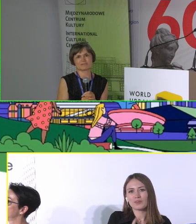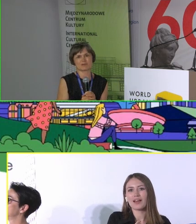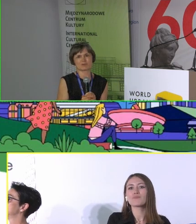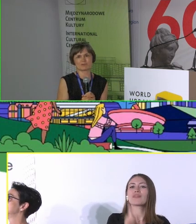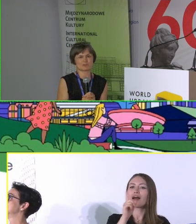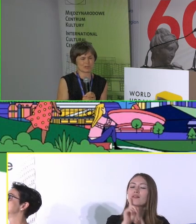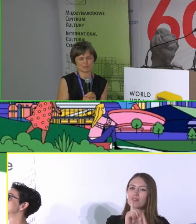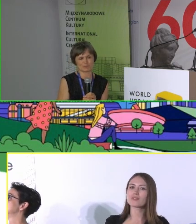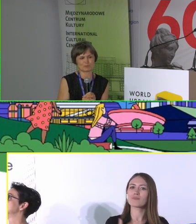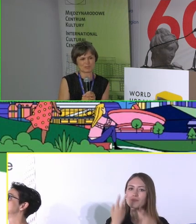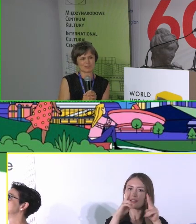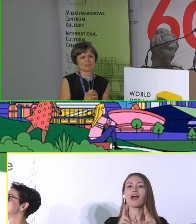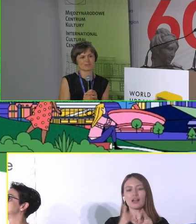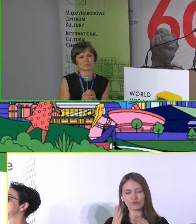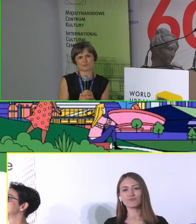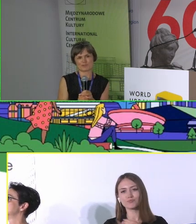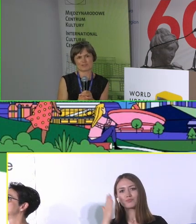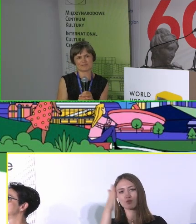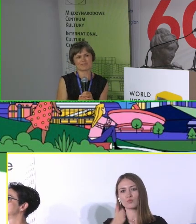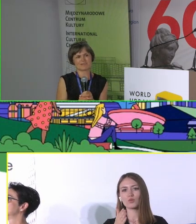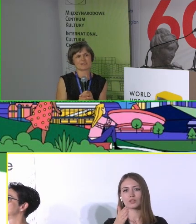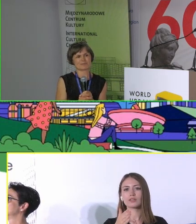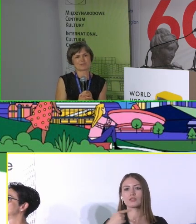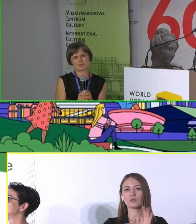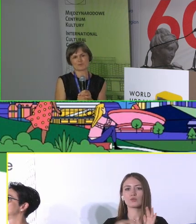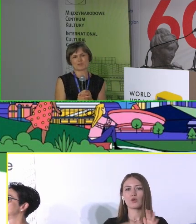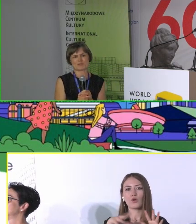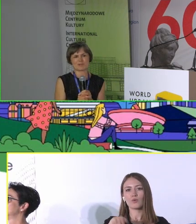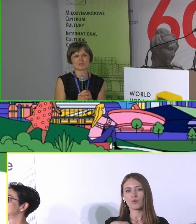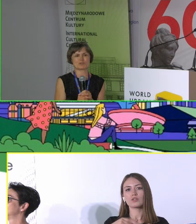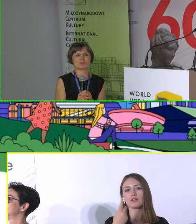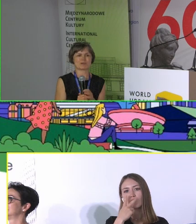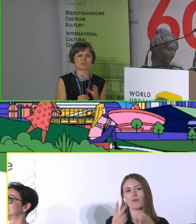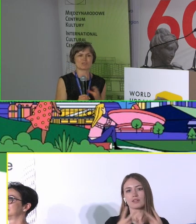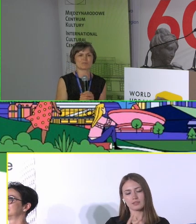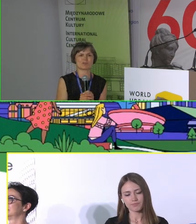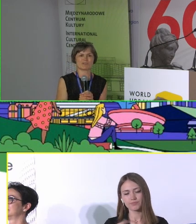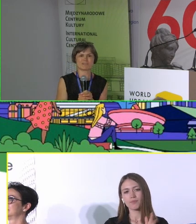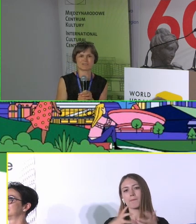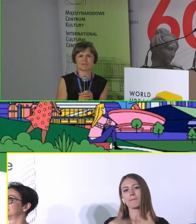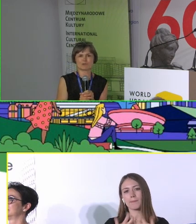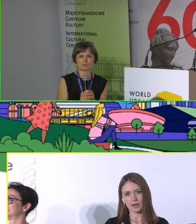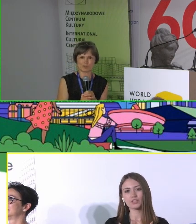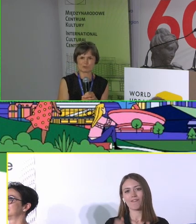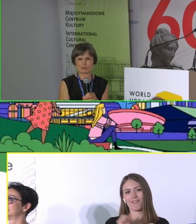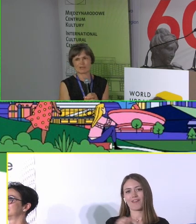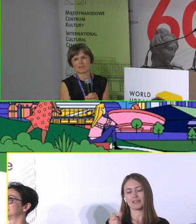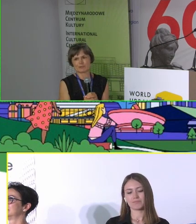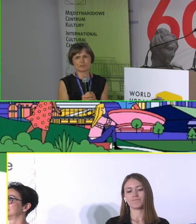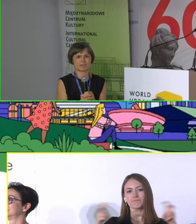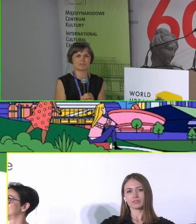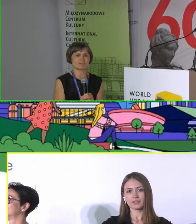szlaku zabytków techniki, no to wtedy będzie można zobaczyć. Ta maszyna parowa jest uruchamiona. No i